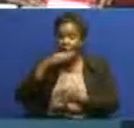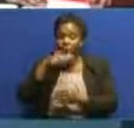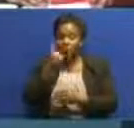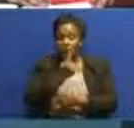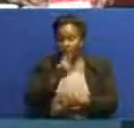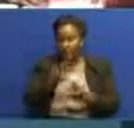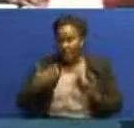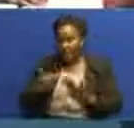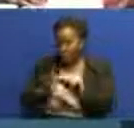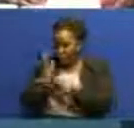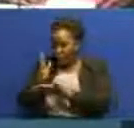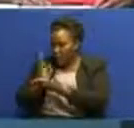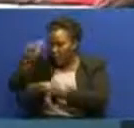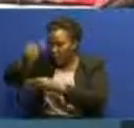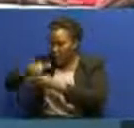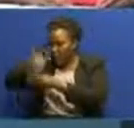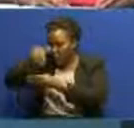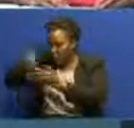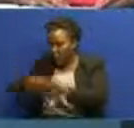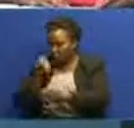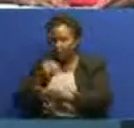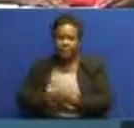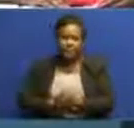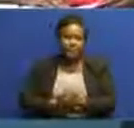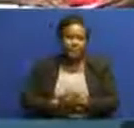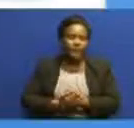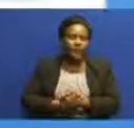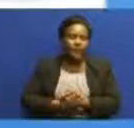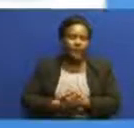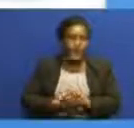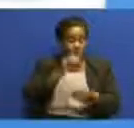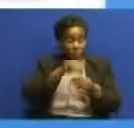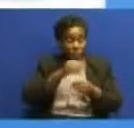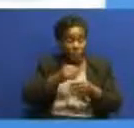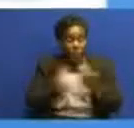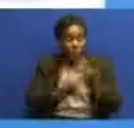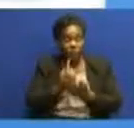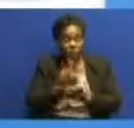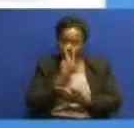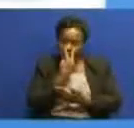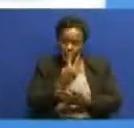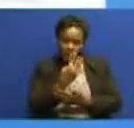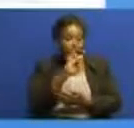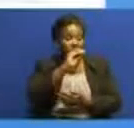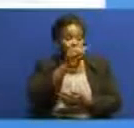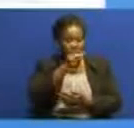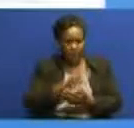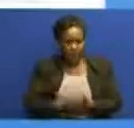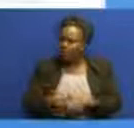ujumbe sasa na nina ujumbe kutoka kwa araldi kitiege kutoka didia shinyanga na sema namba